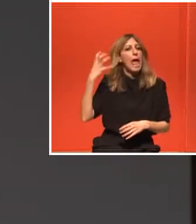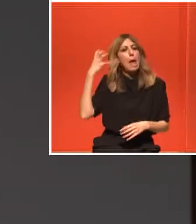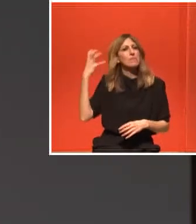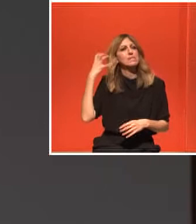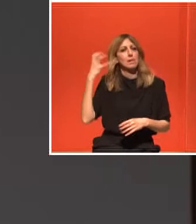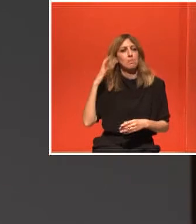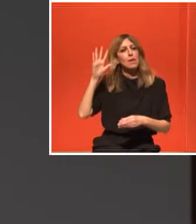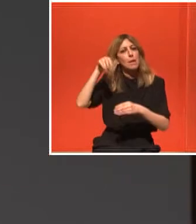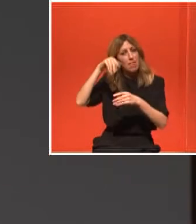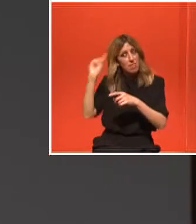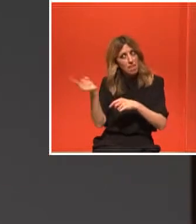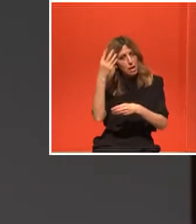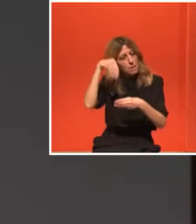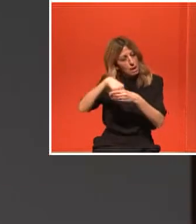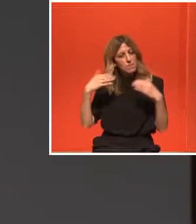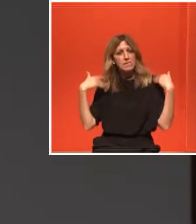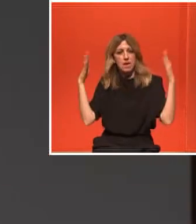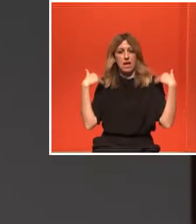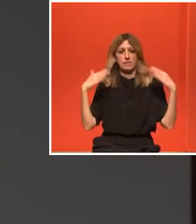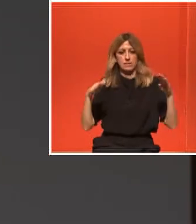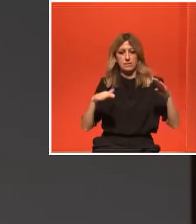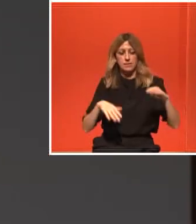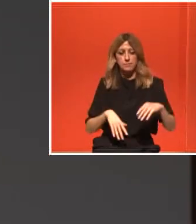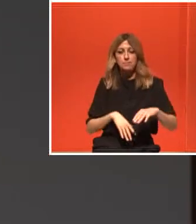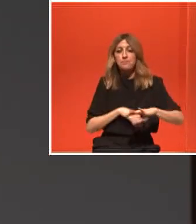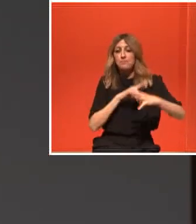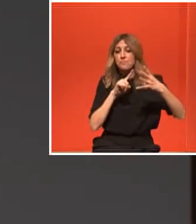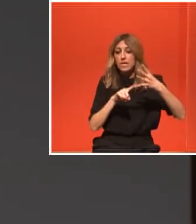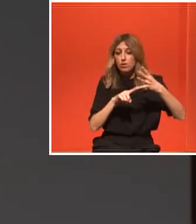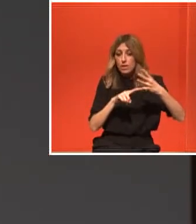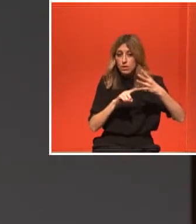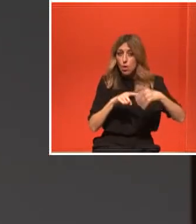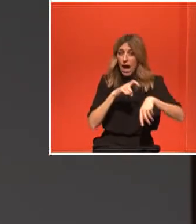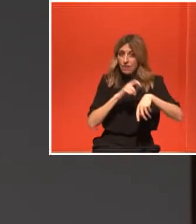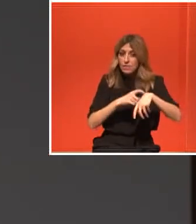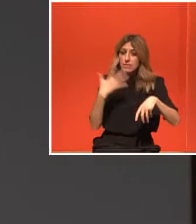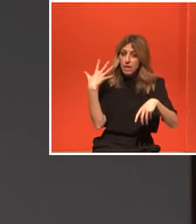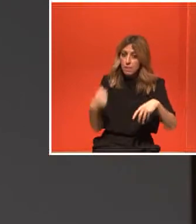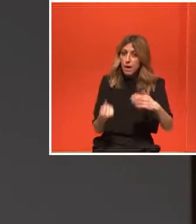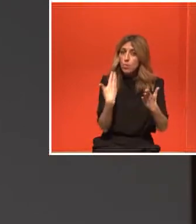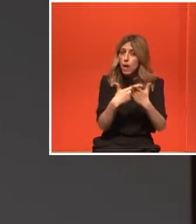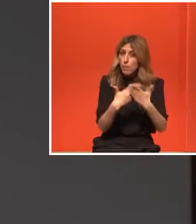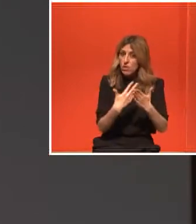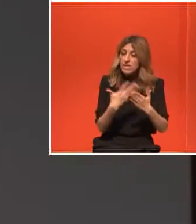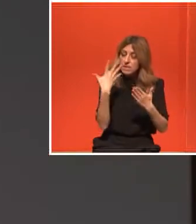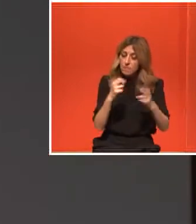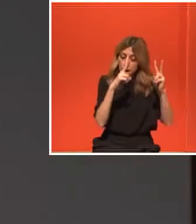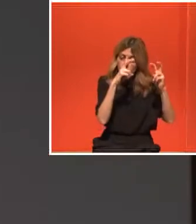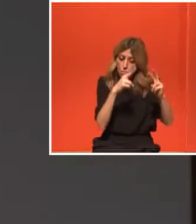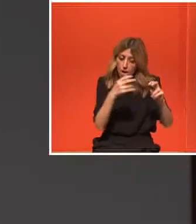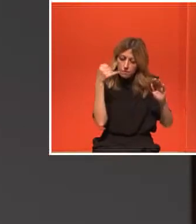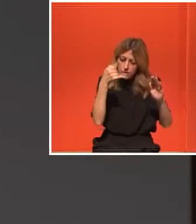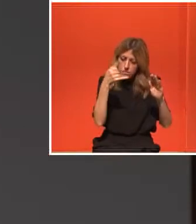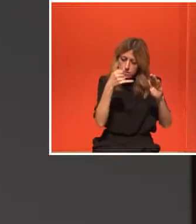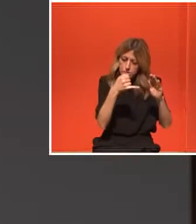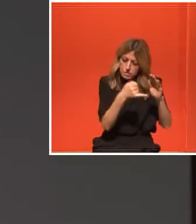ότι υπάρχουν πλέον αποδείξεις, υπάρχουν οι μηχανιστικές μέθοδοι, οι οποίοι αποδεικνύουν αυτό το το οποίο εμπειρικά μέχρι τώρα,